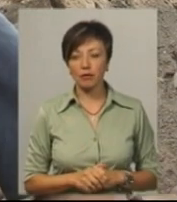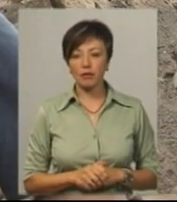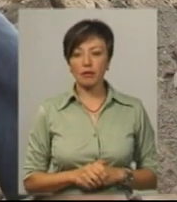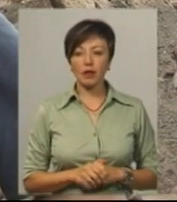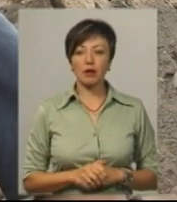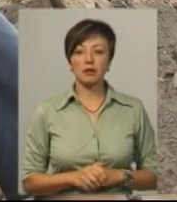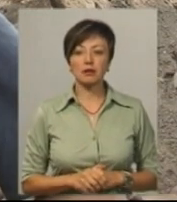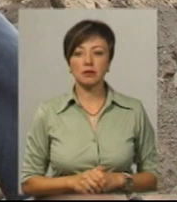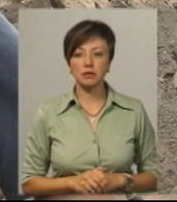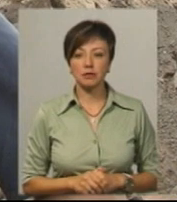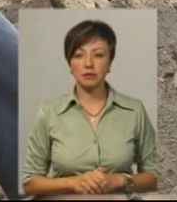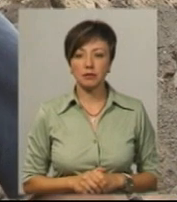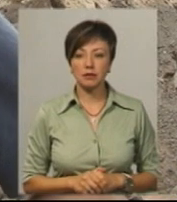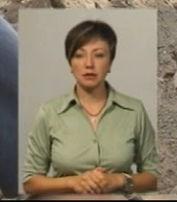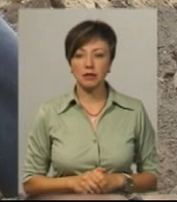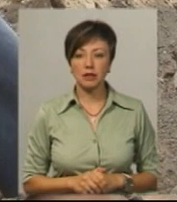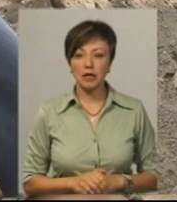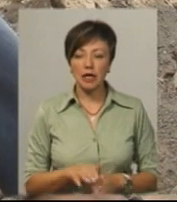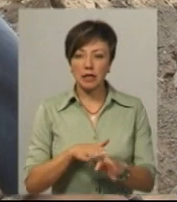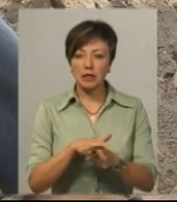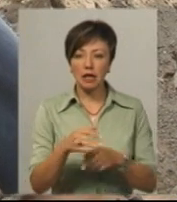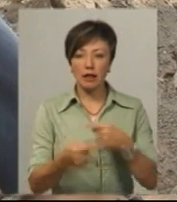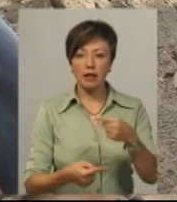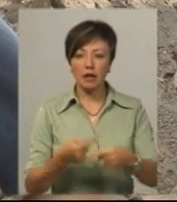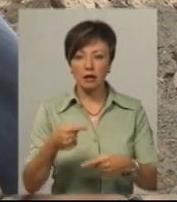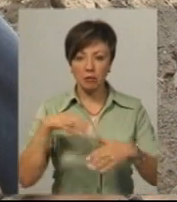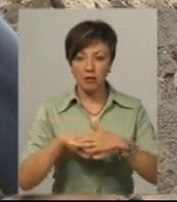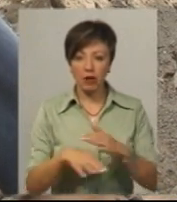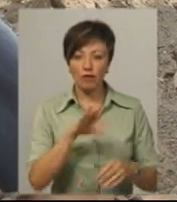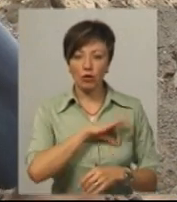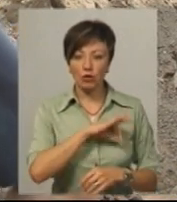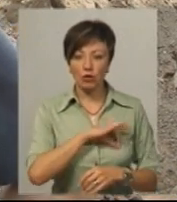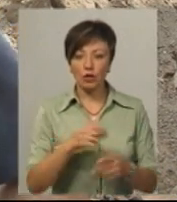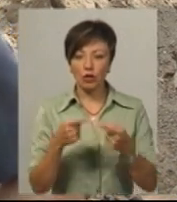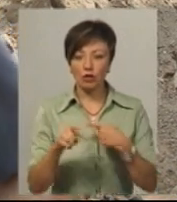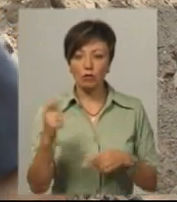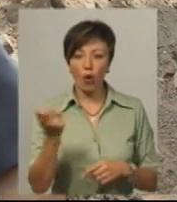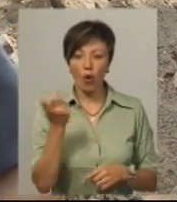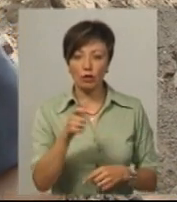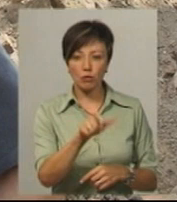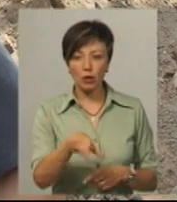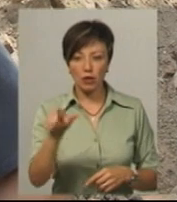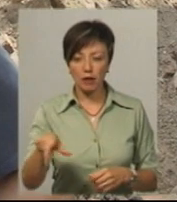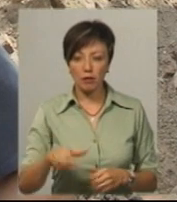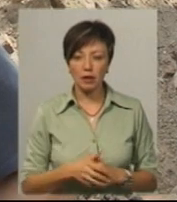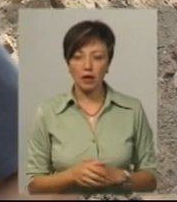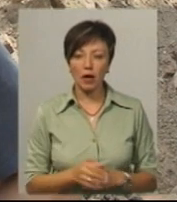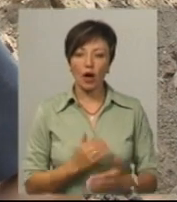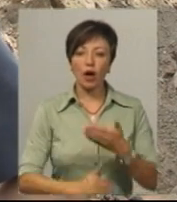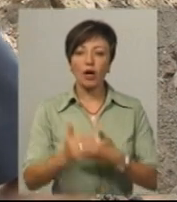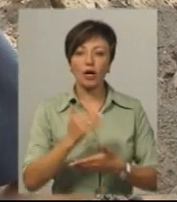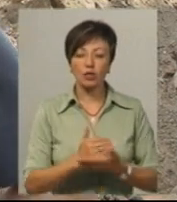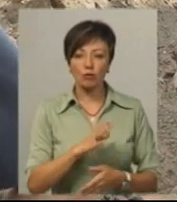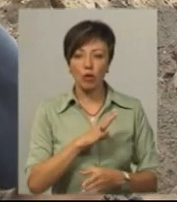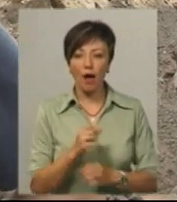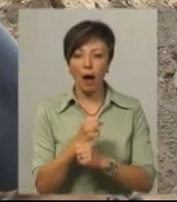Потім це ціла династія подвалю, використовувалися вже іншими господарями. Врешті-решт тут була